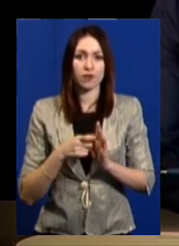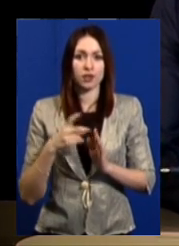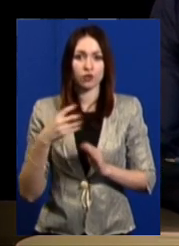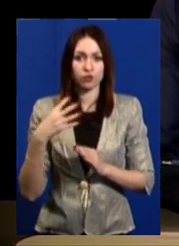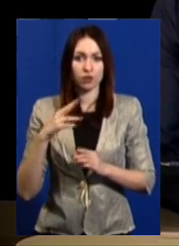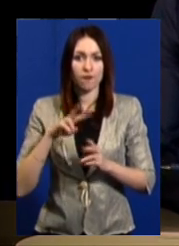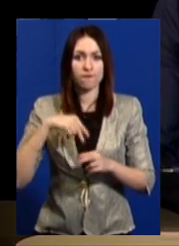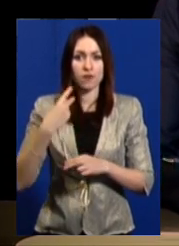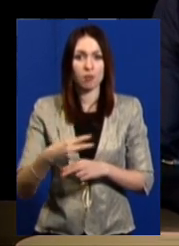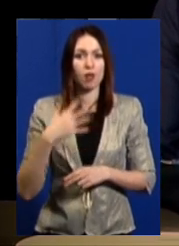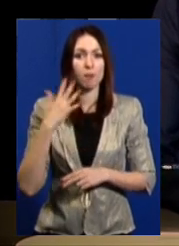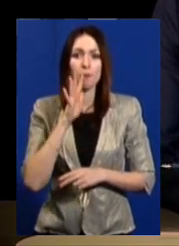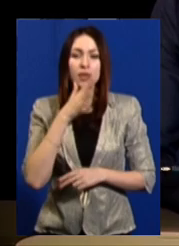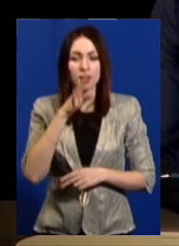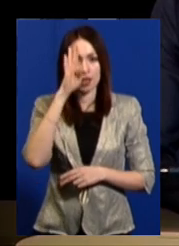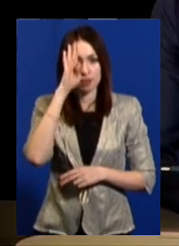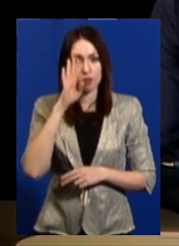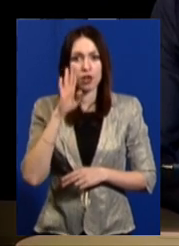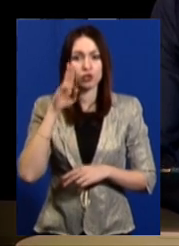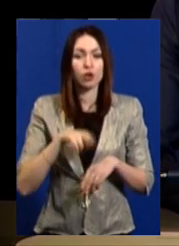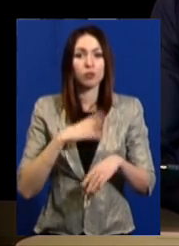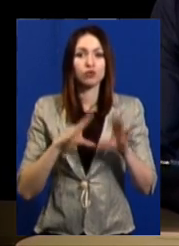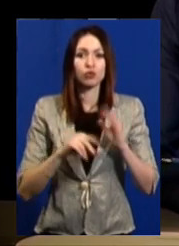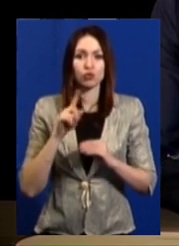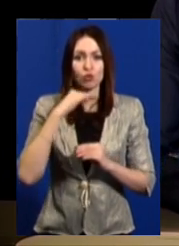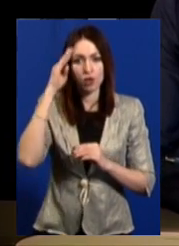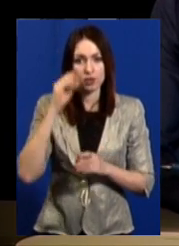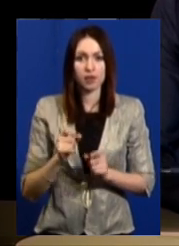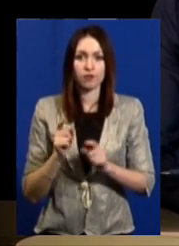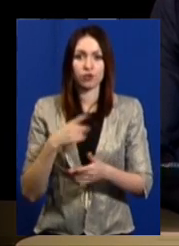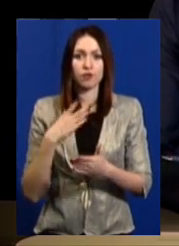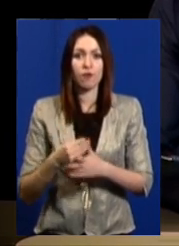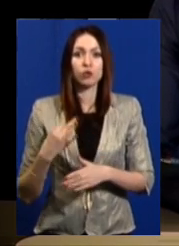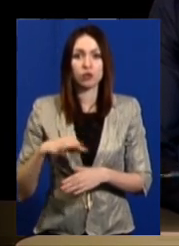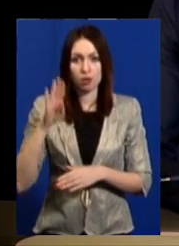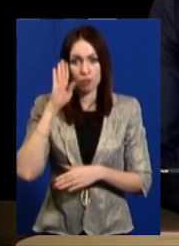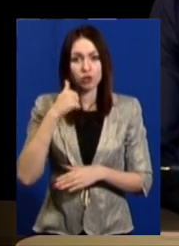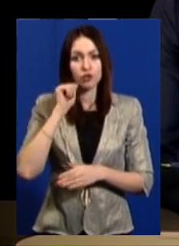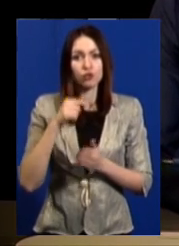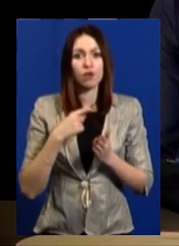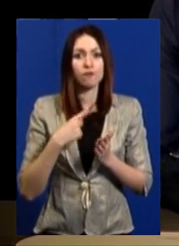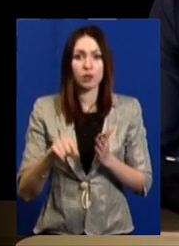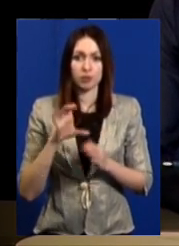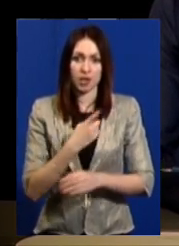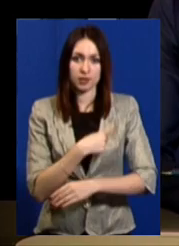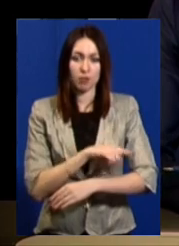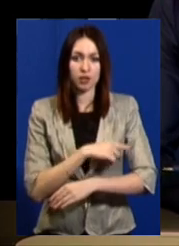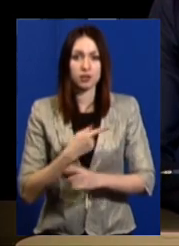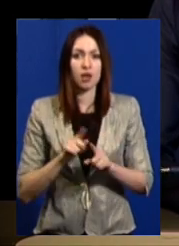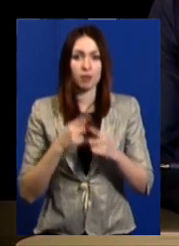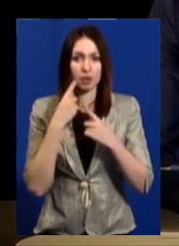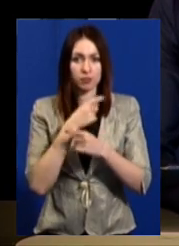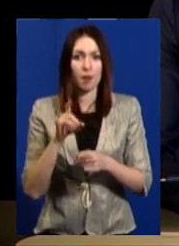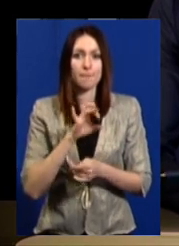-річний хлопчик. Поліція вважає, що батько викинув свого сина. Хлопчика вчора виписали з лікарні, про це повідомила пресслужба міської ради.